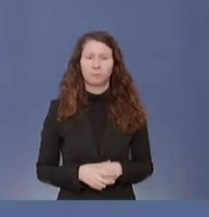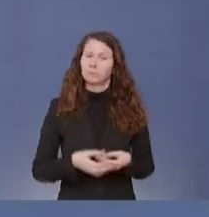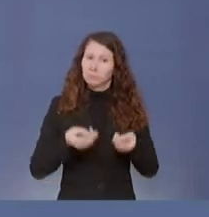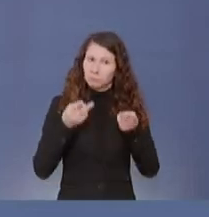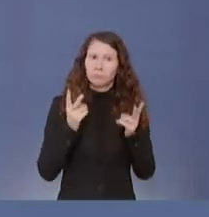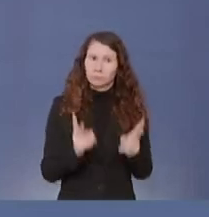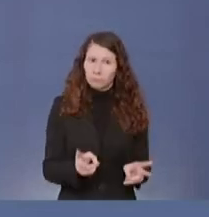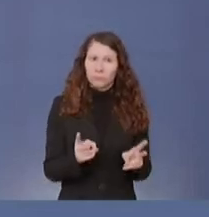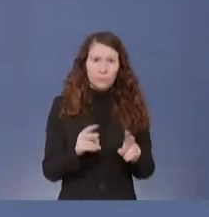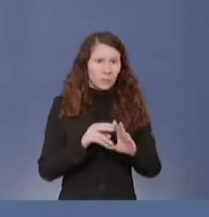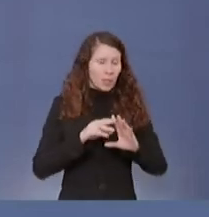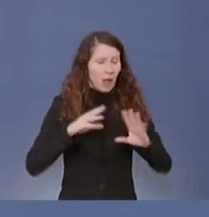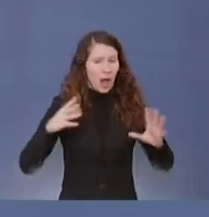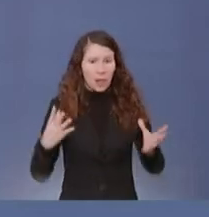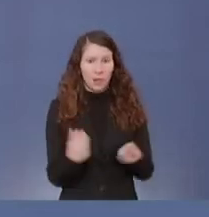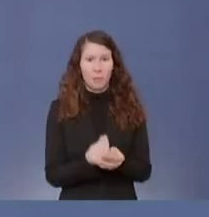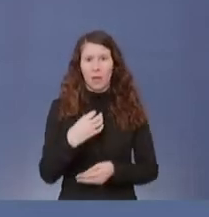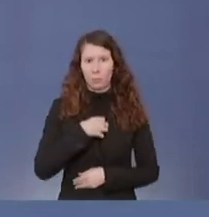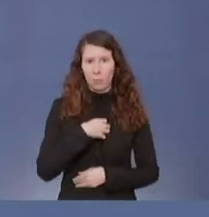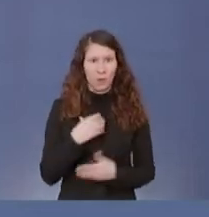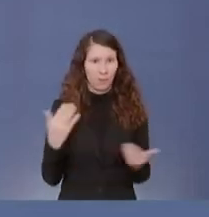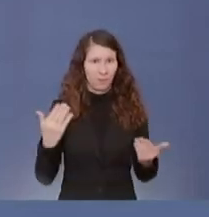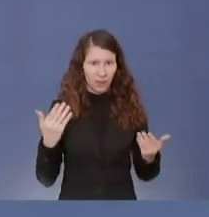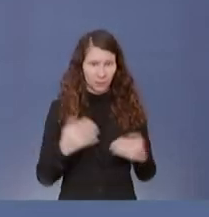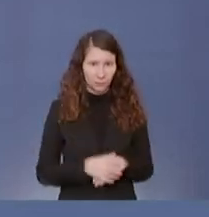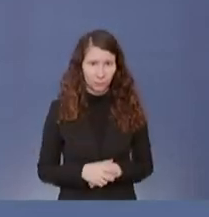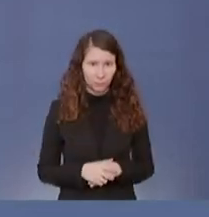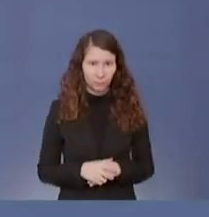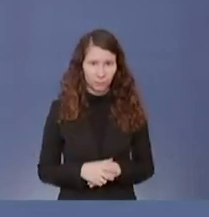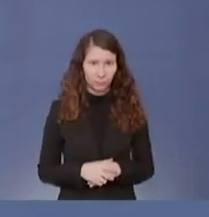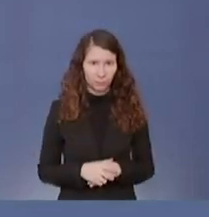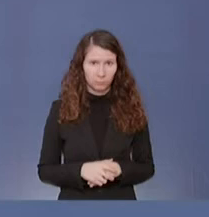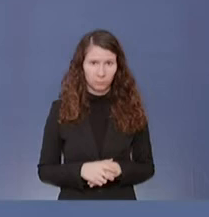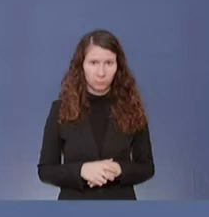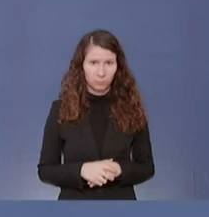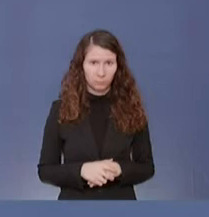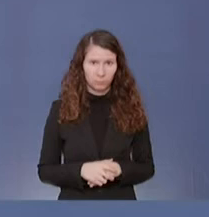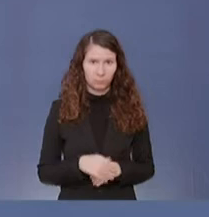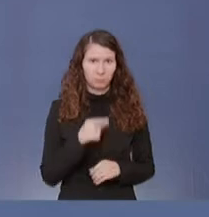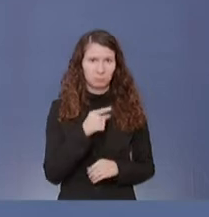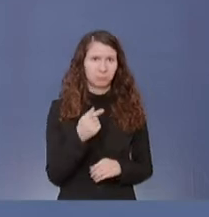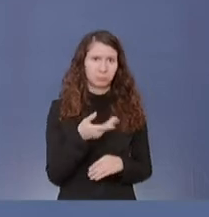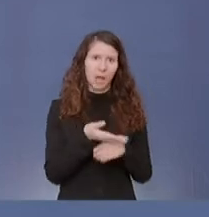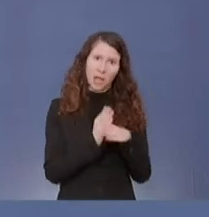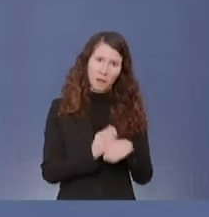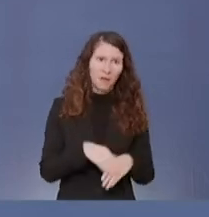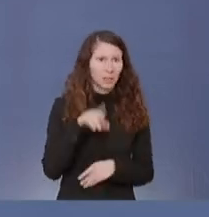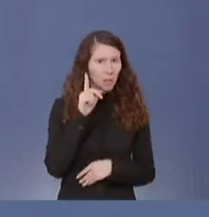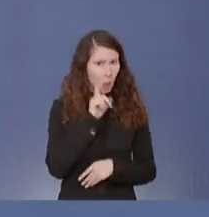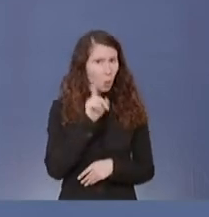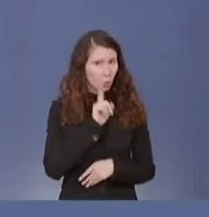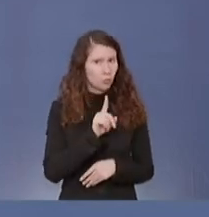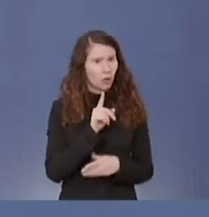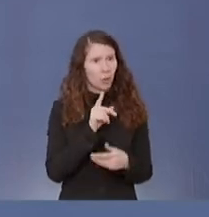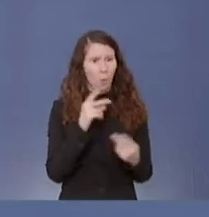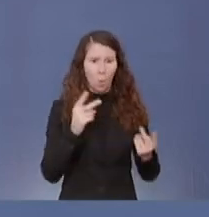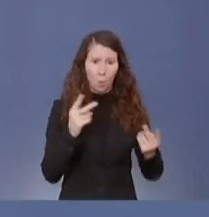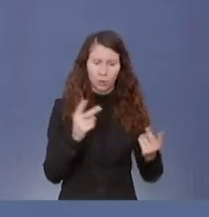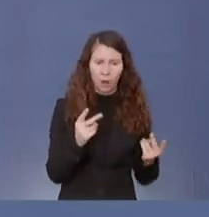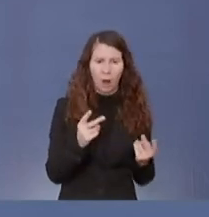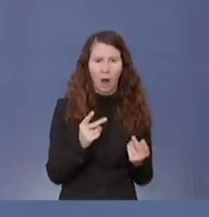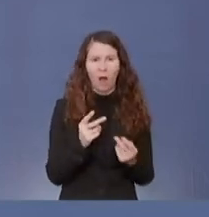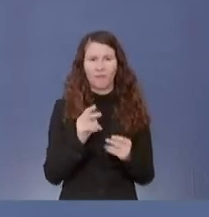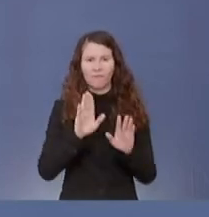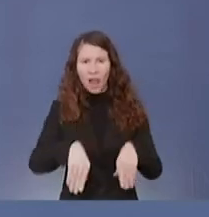problematisch ist natürlich, was es da zum Teil an Lügenhaften, an Verfälschenden, an